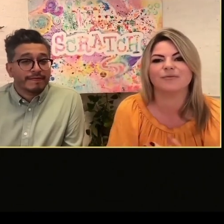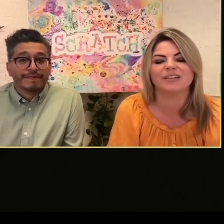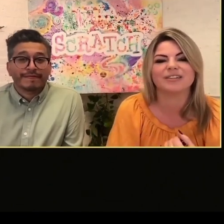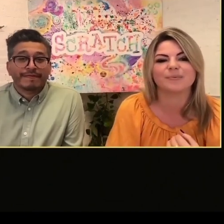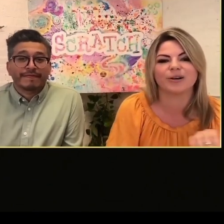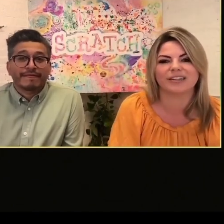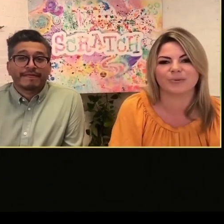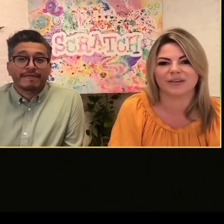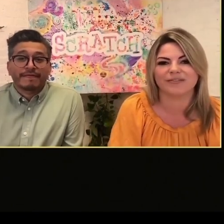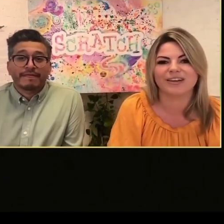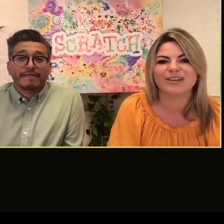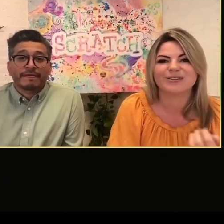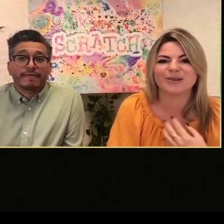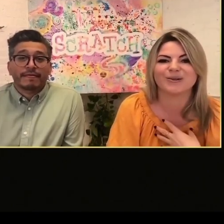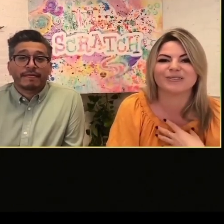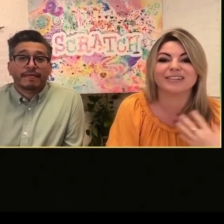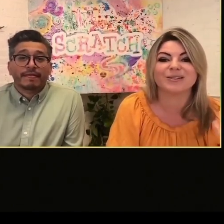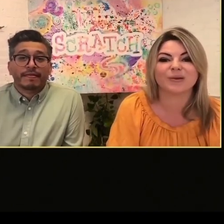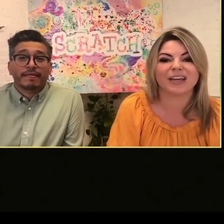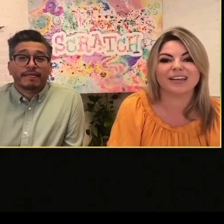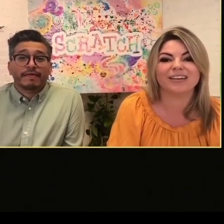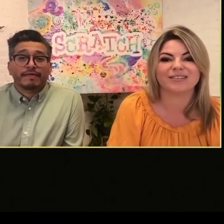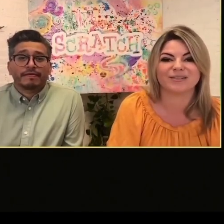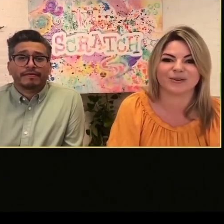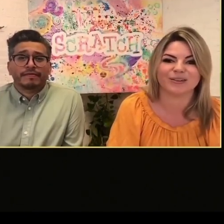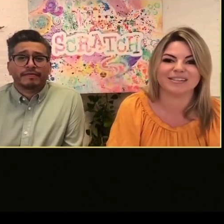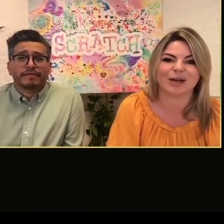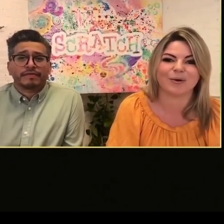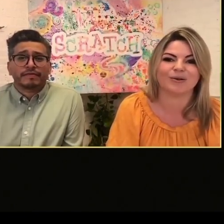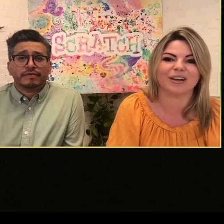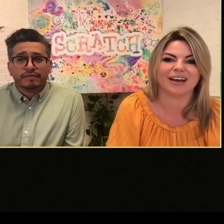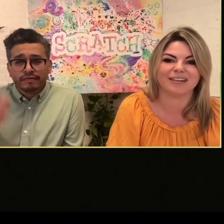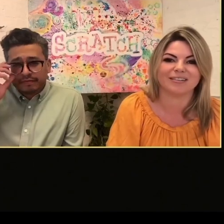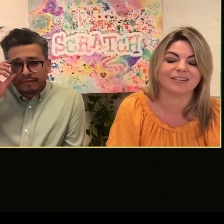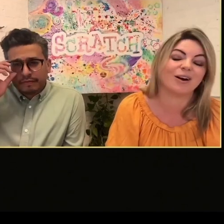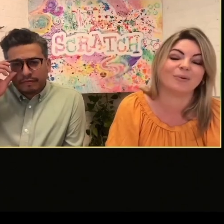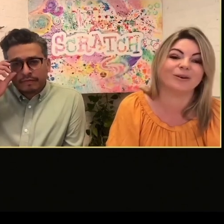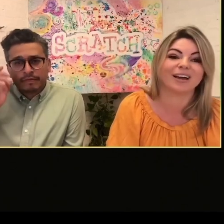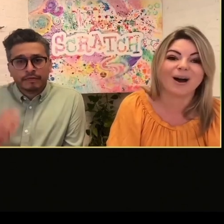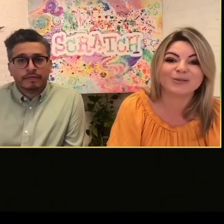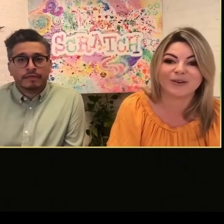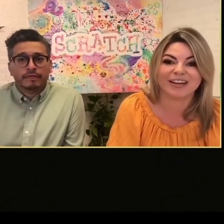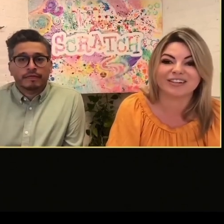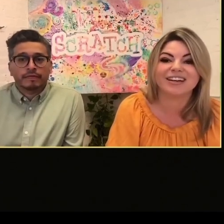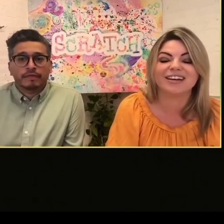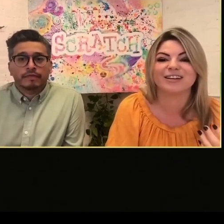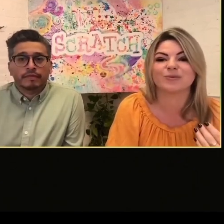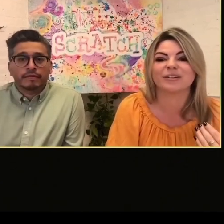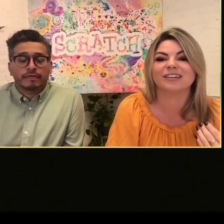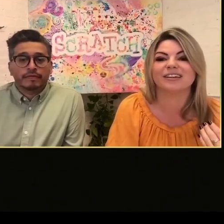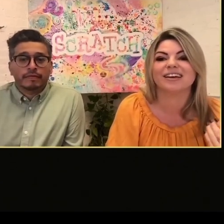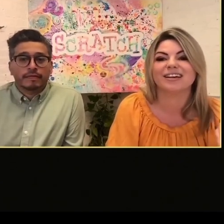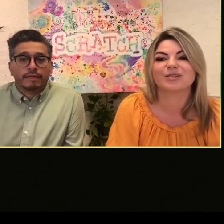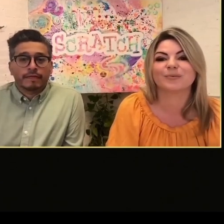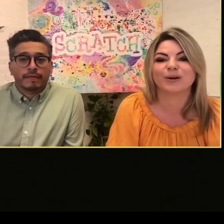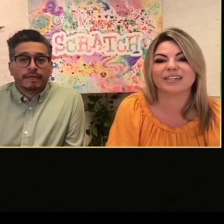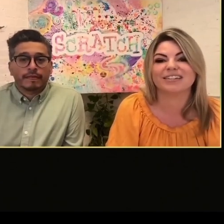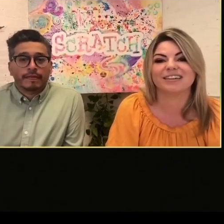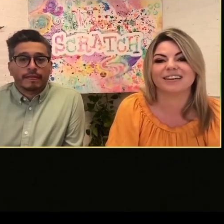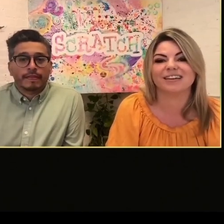partecipato con diverse comunità e contesti. La fondazione Scratch ha partecipato in questi